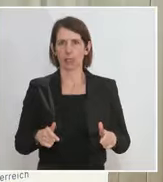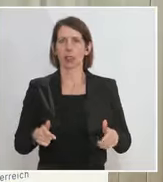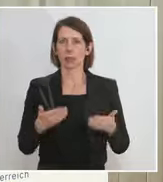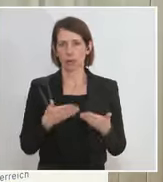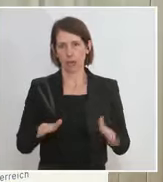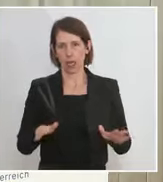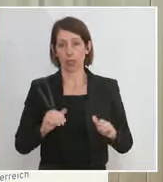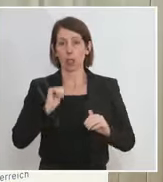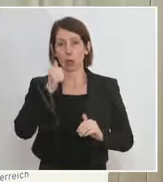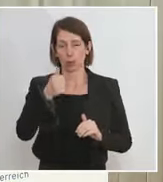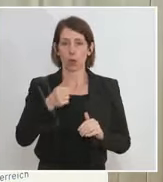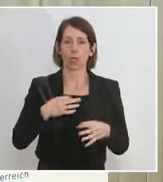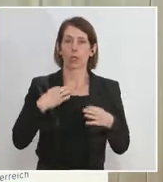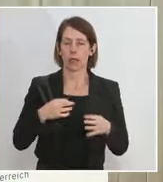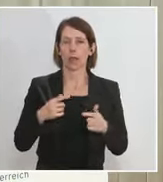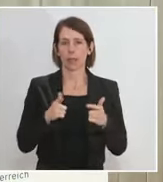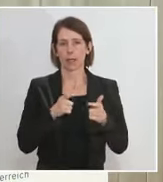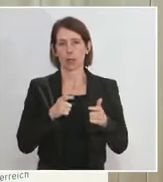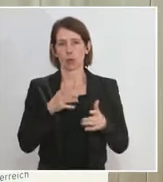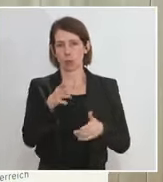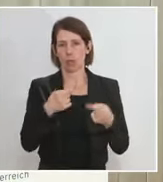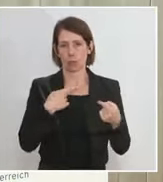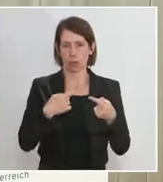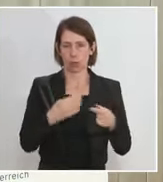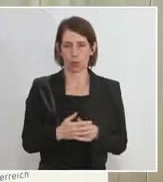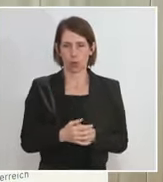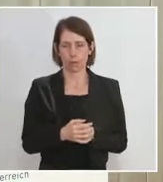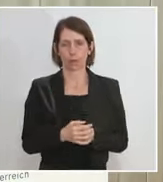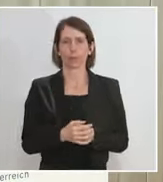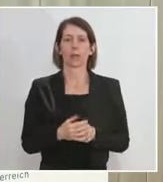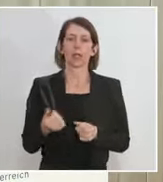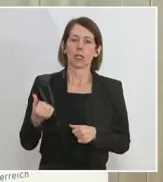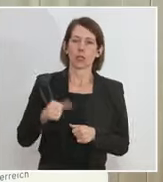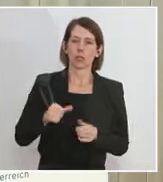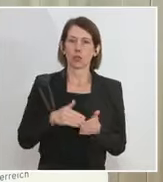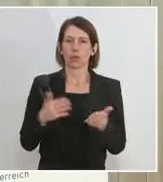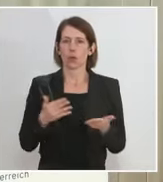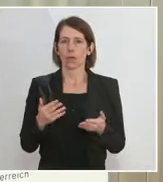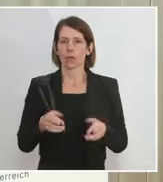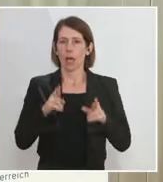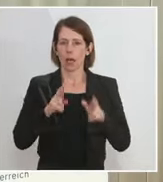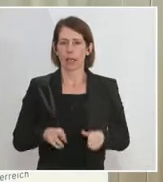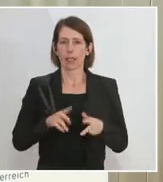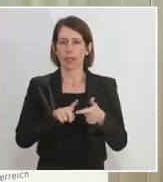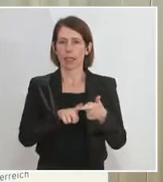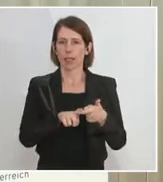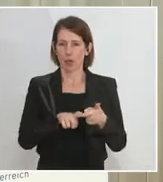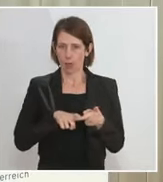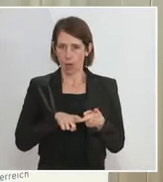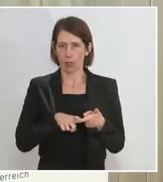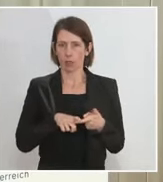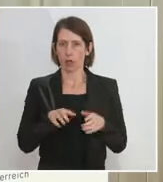morgigen Tag im Gesundheitsausschuss. Aber eben dazu kommt die rechtliche Verankerung der